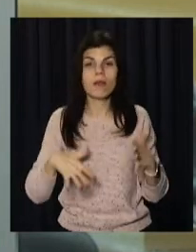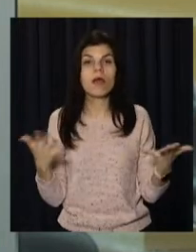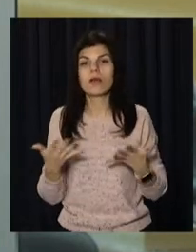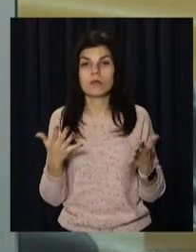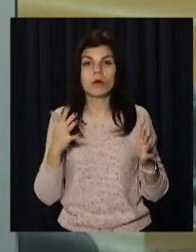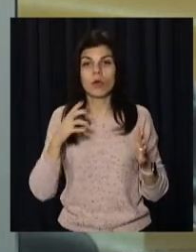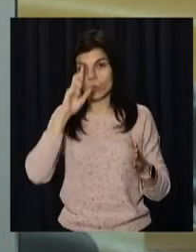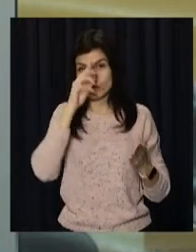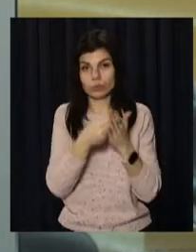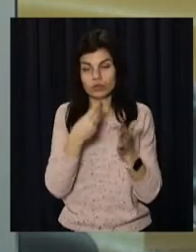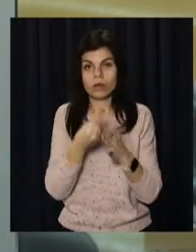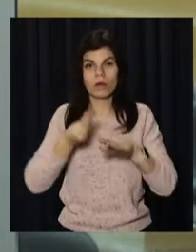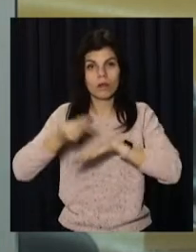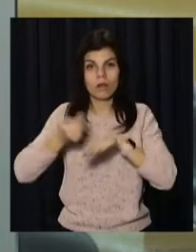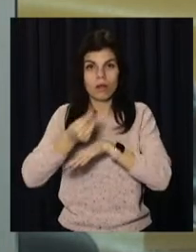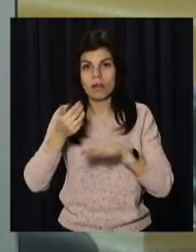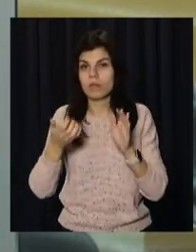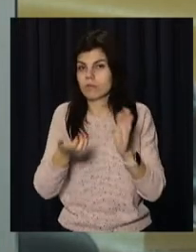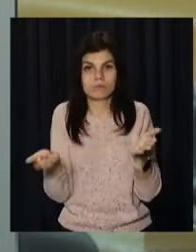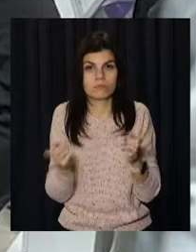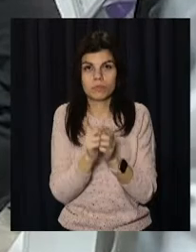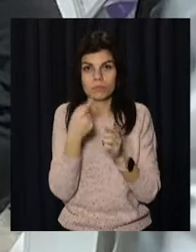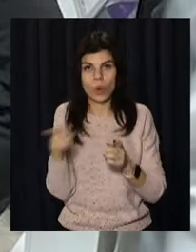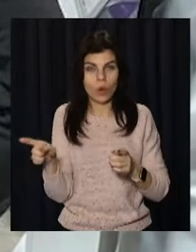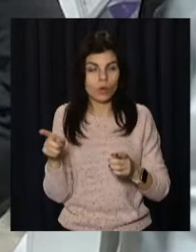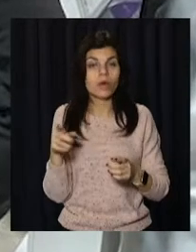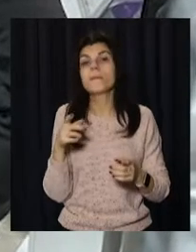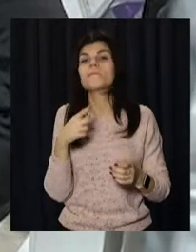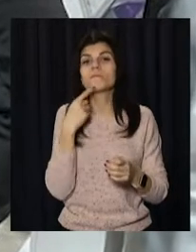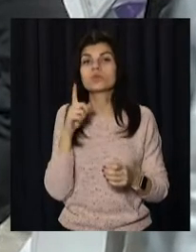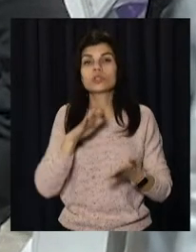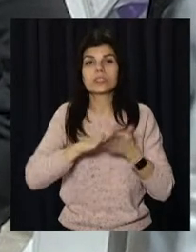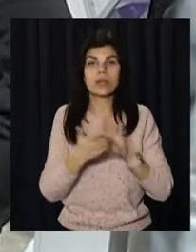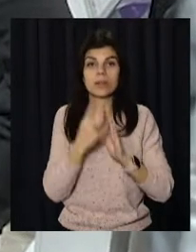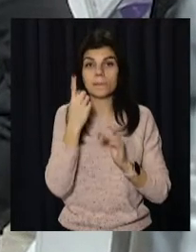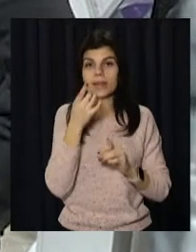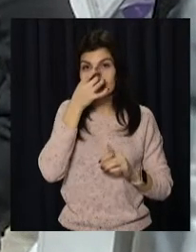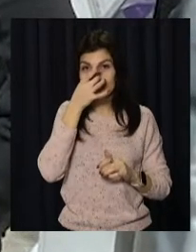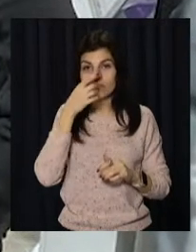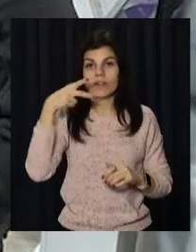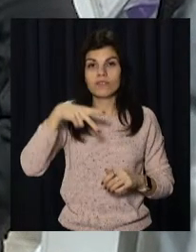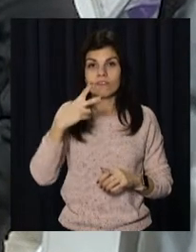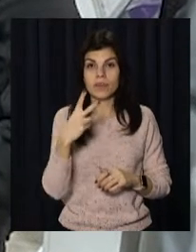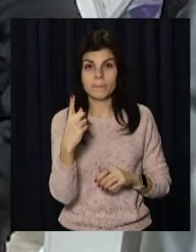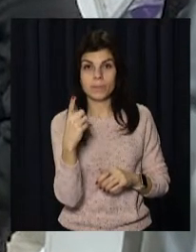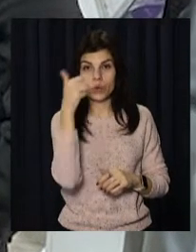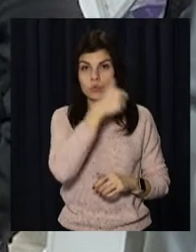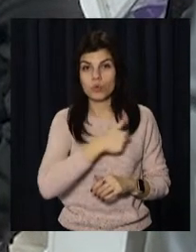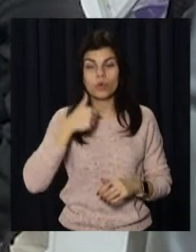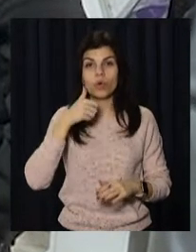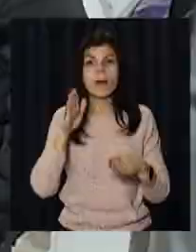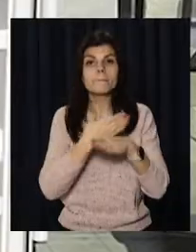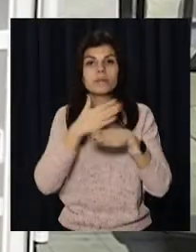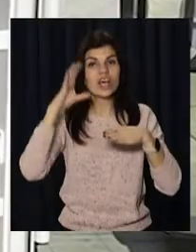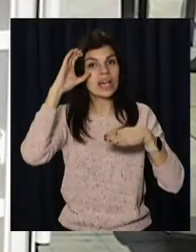обійшлася бюджету чималими збитками. Слідчі ДБР встановили, що станом на 1 квітня 2021 року між